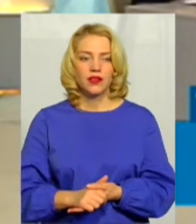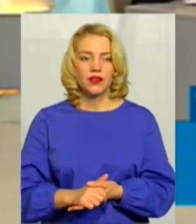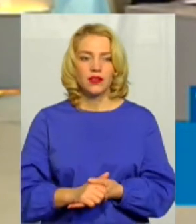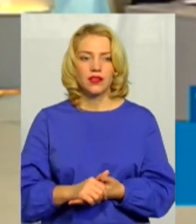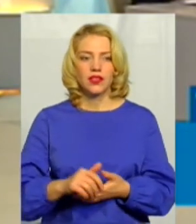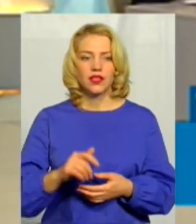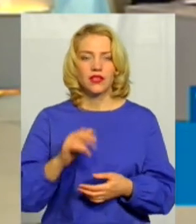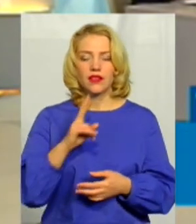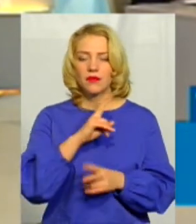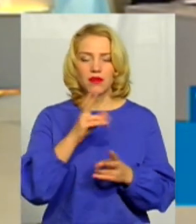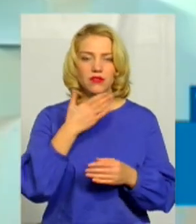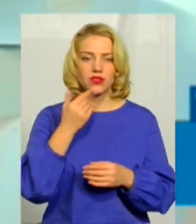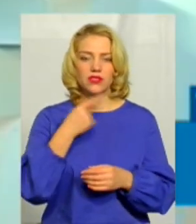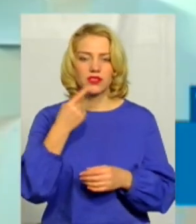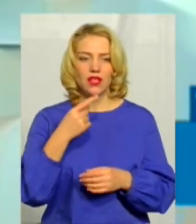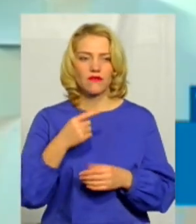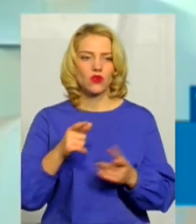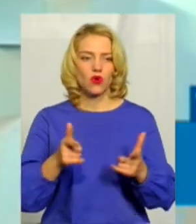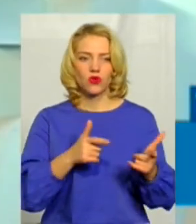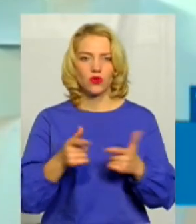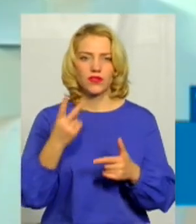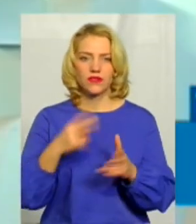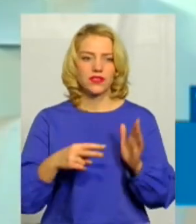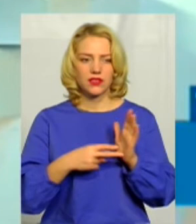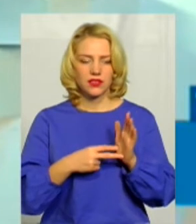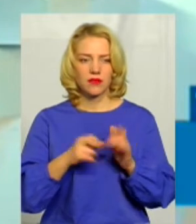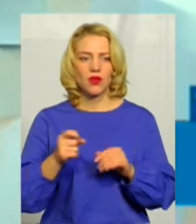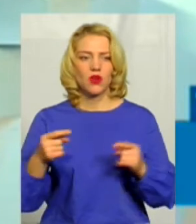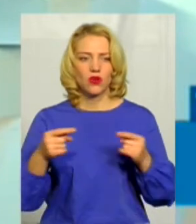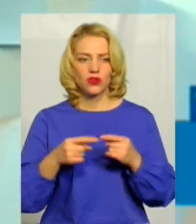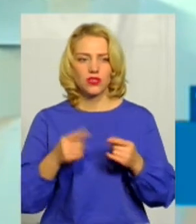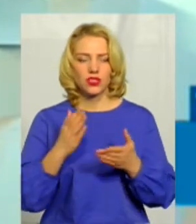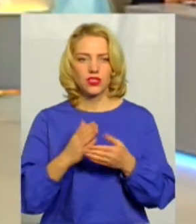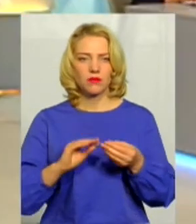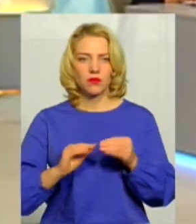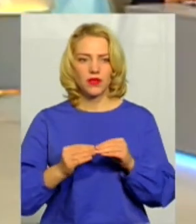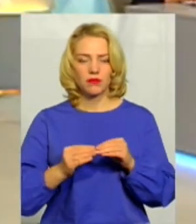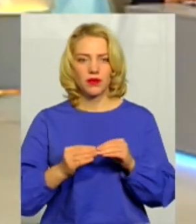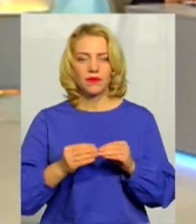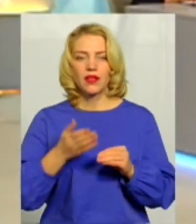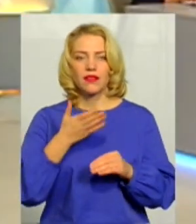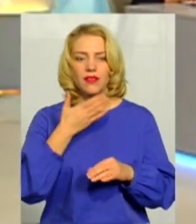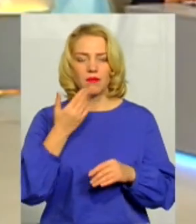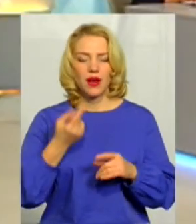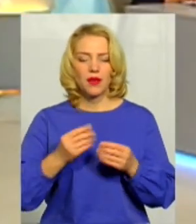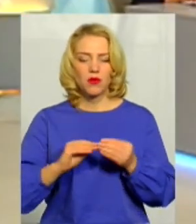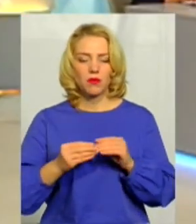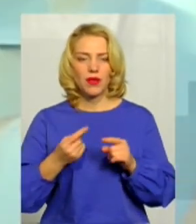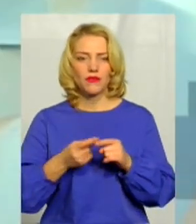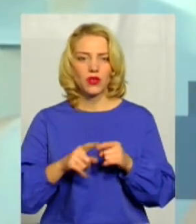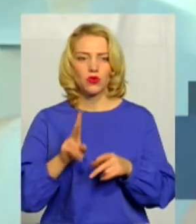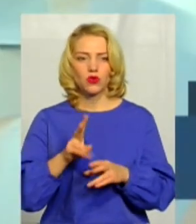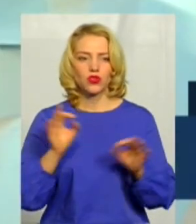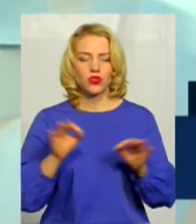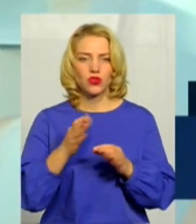Олексинці не сказав, що у нас уже сьогодні готові 27. Однозначно є проблеми. Немає їх у тих, хто нічого не робить.